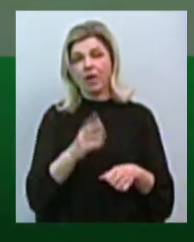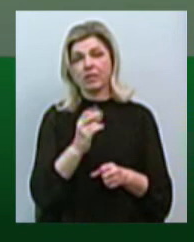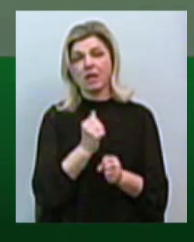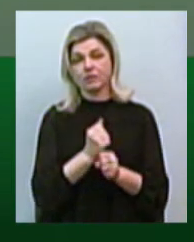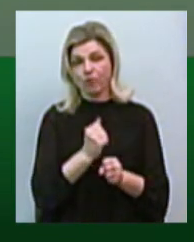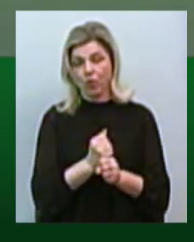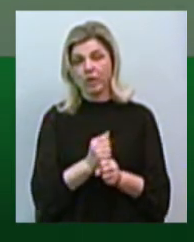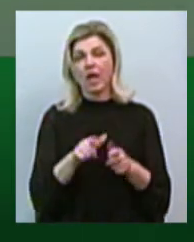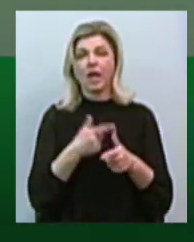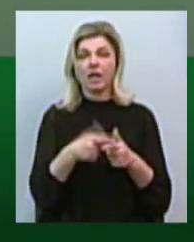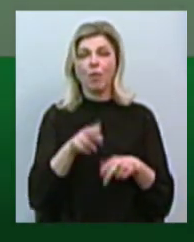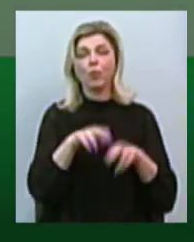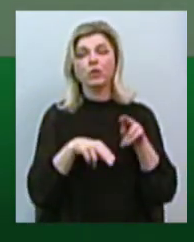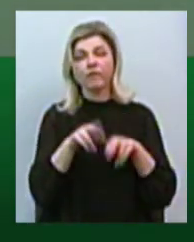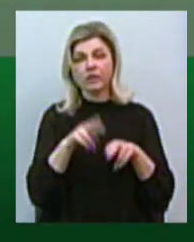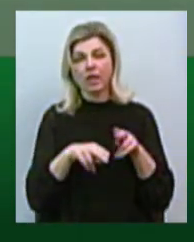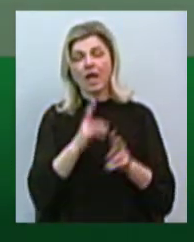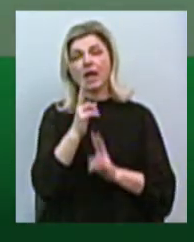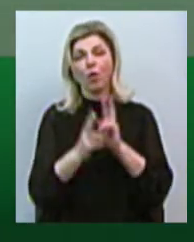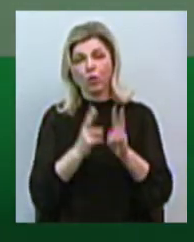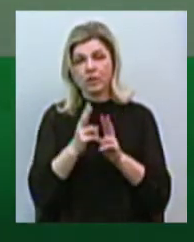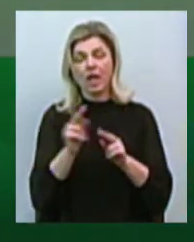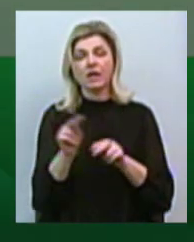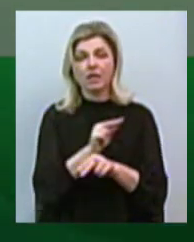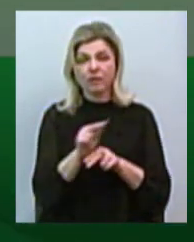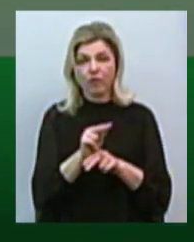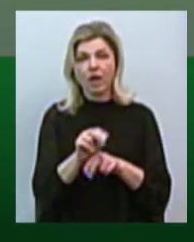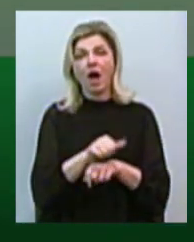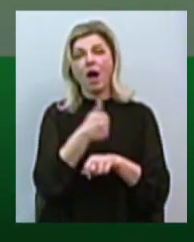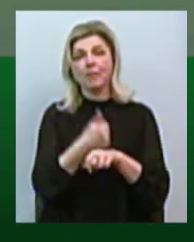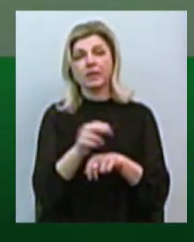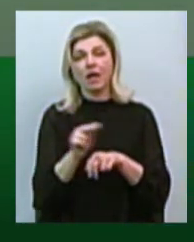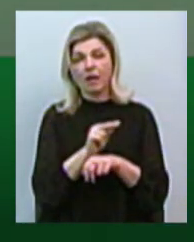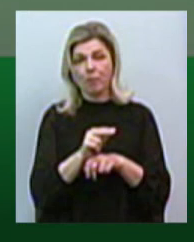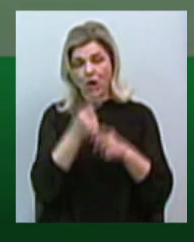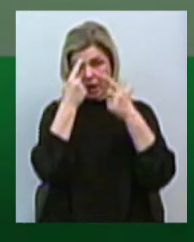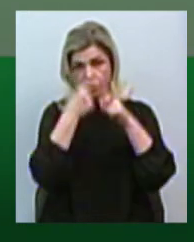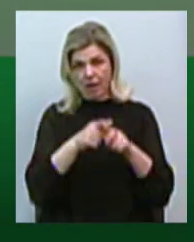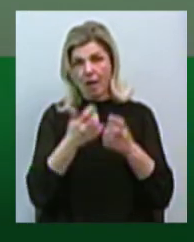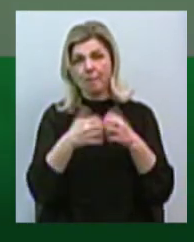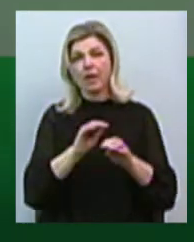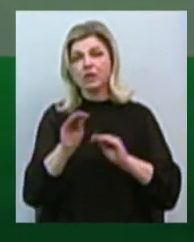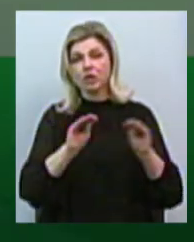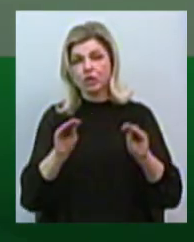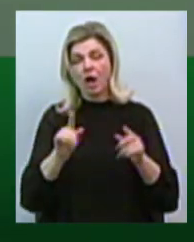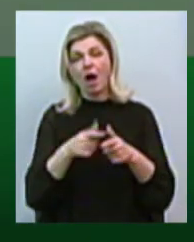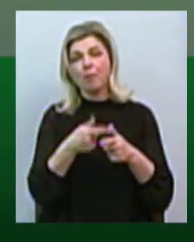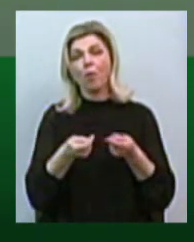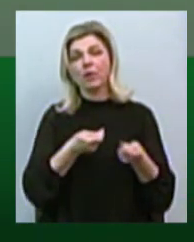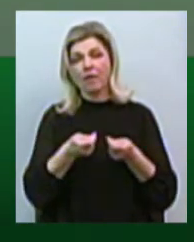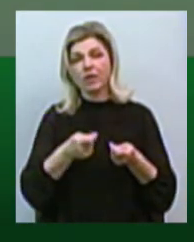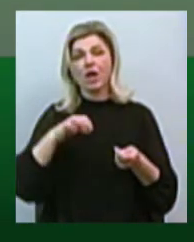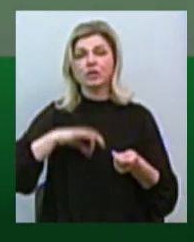та або будівництво, реконструкцію, реставрацію, капітальний ремонт та технічне переоснащення та або управління, користування,